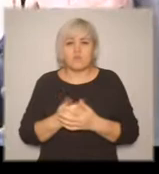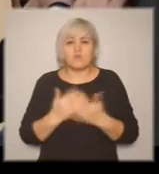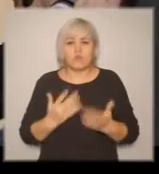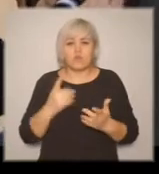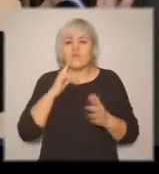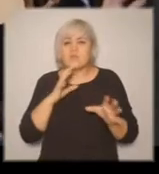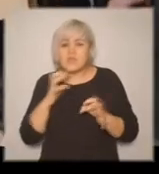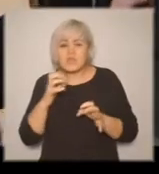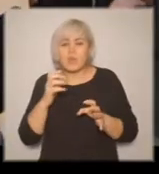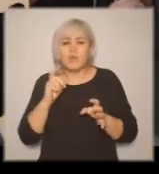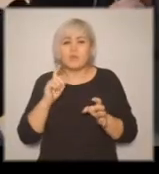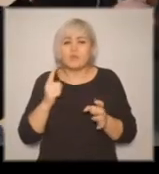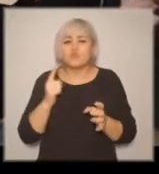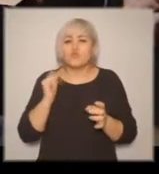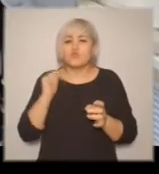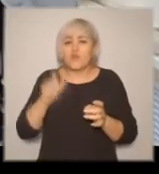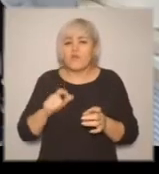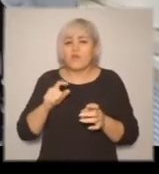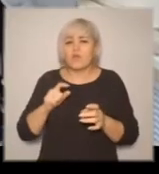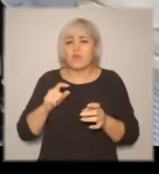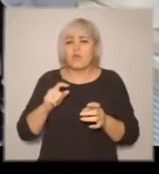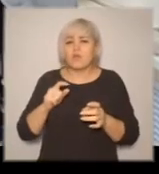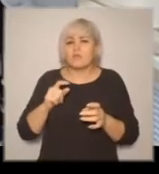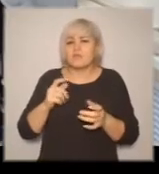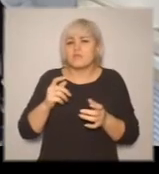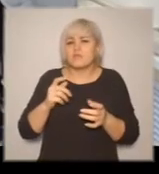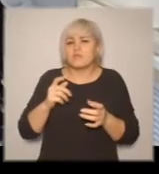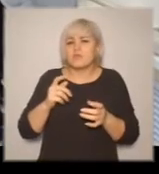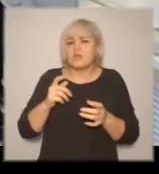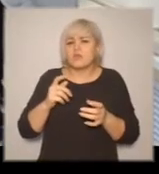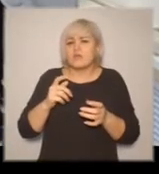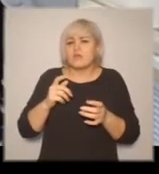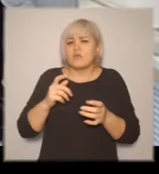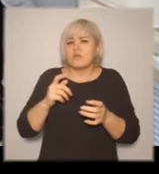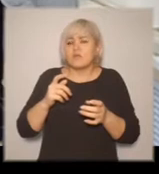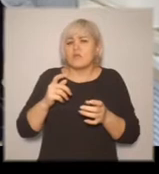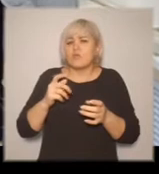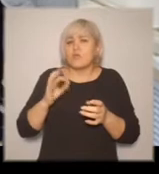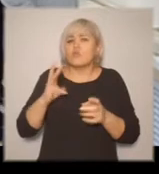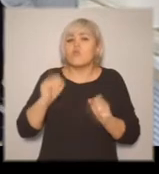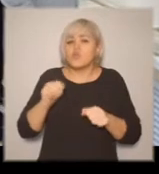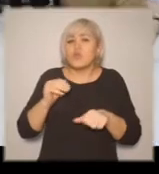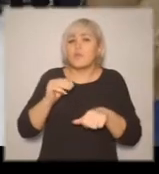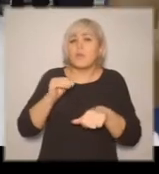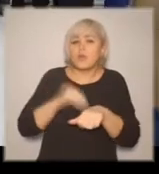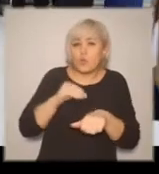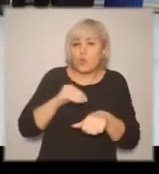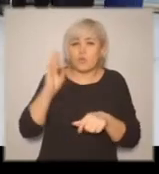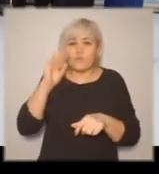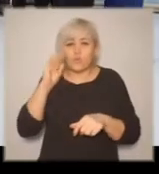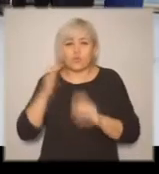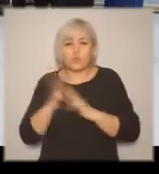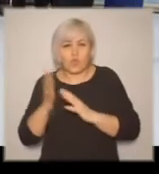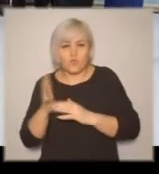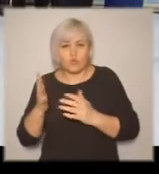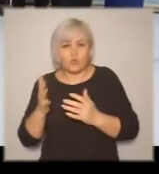он представляет себе эти цвета. И когда мы, основываясь на этих базовых цветах, описываем картину, живопись, конечно, у незрячих